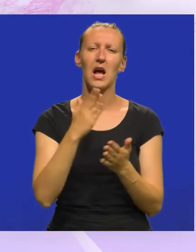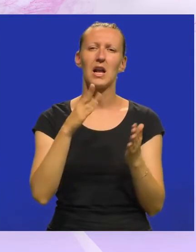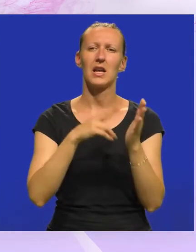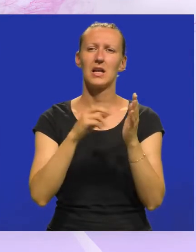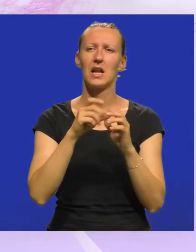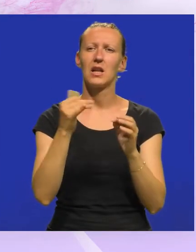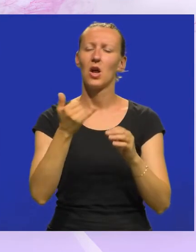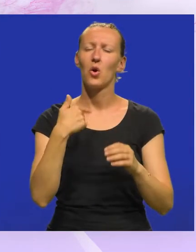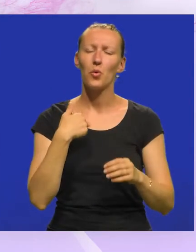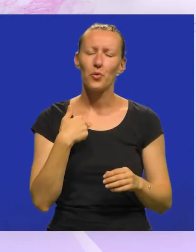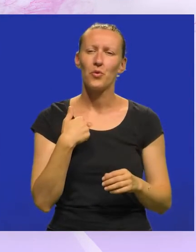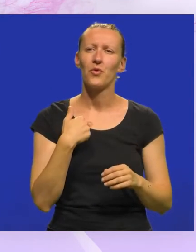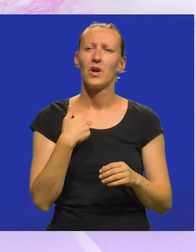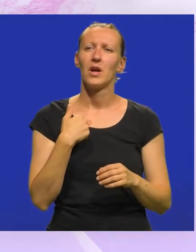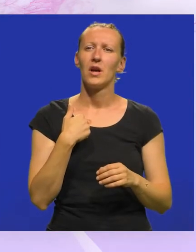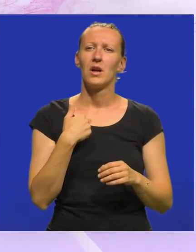Nelida me uvijek